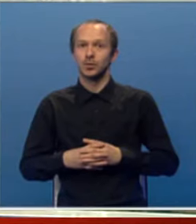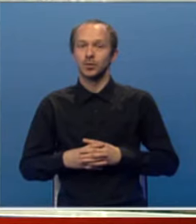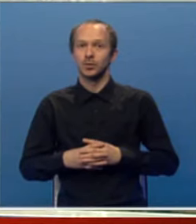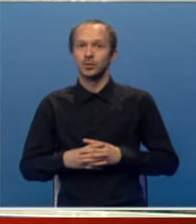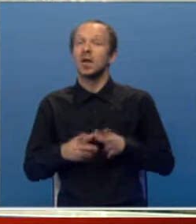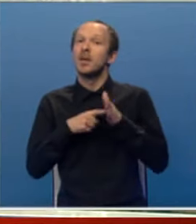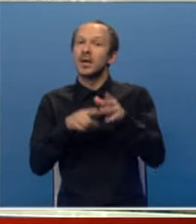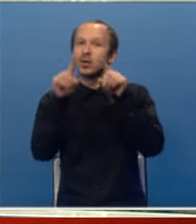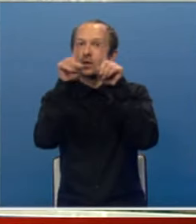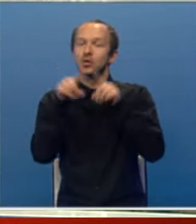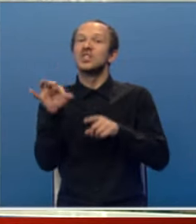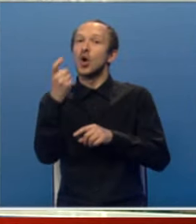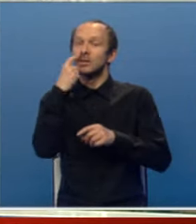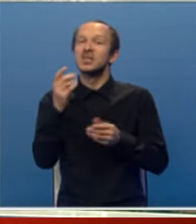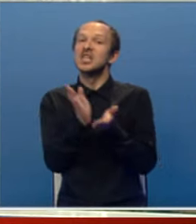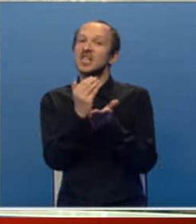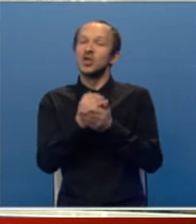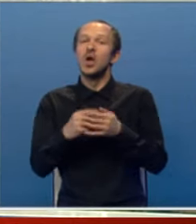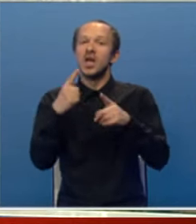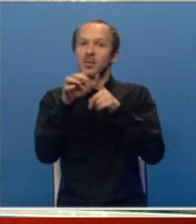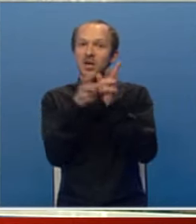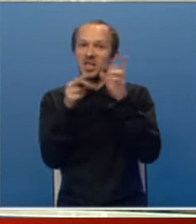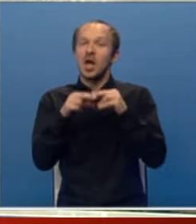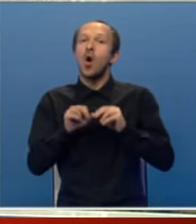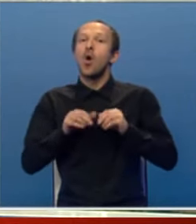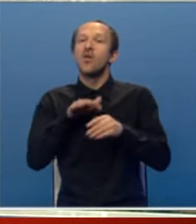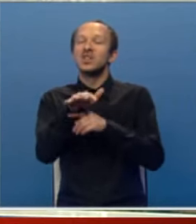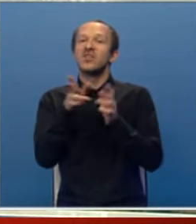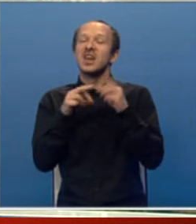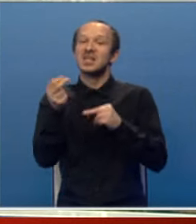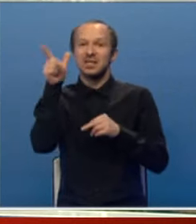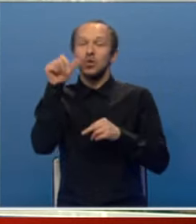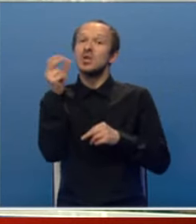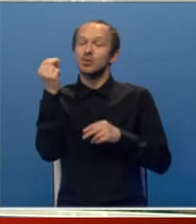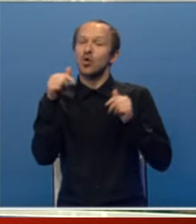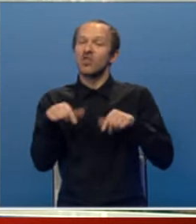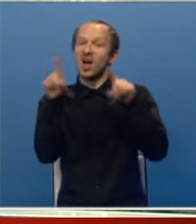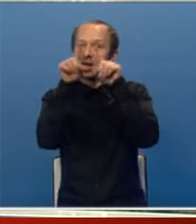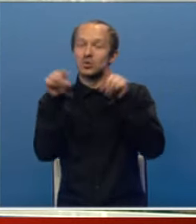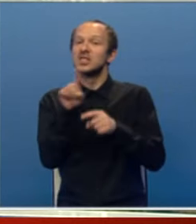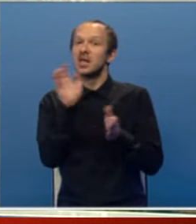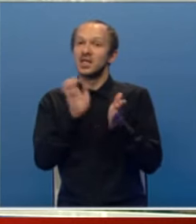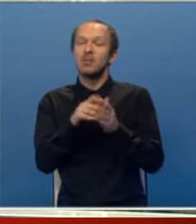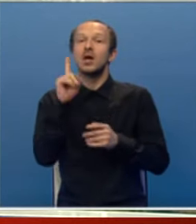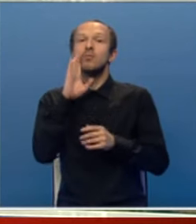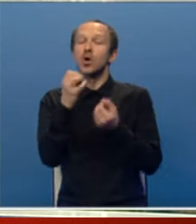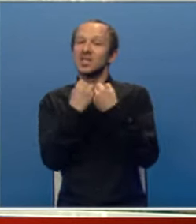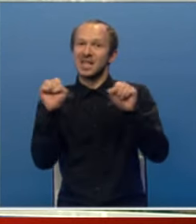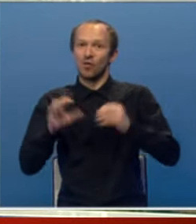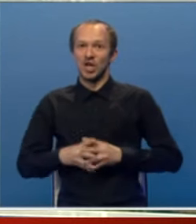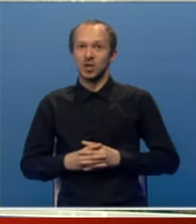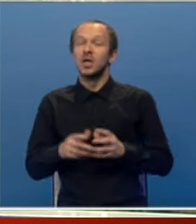Prijedlog rezolucije u Srebrenici dio je hibridne ofanzive na Srbiju i Srpsku, a ovakva rezolucija ne treba ni BiH,